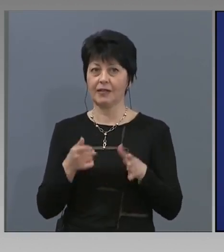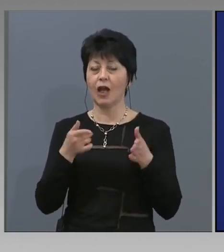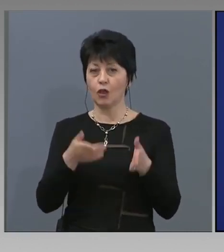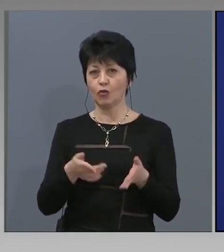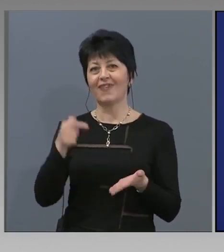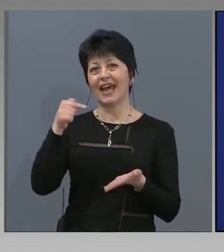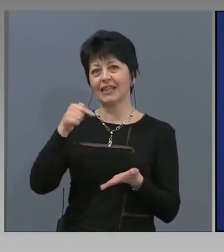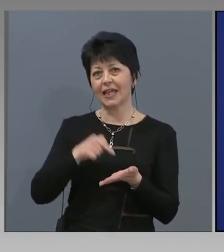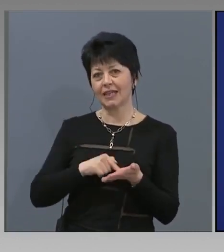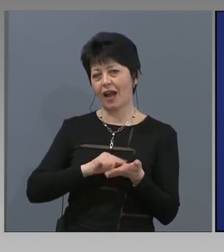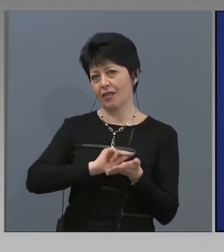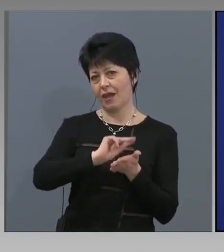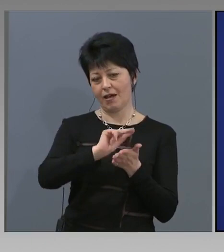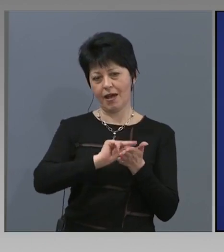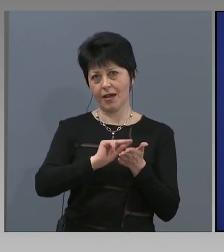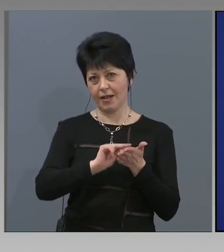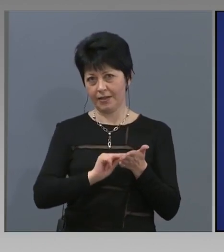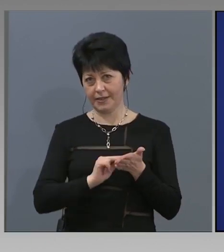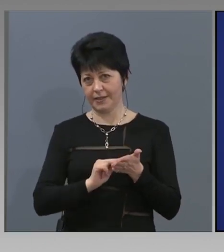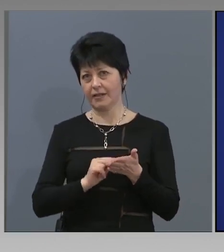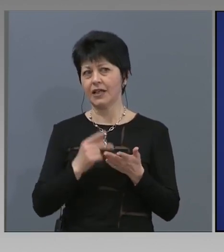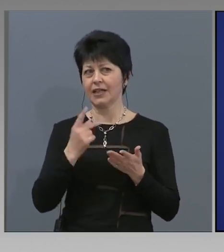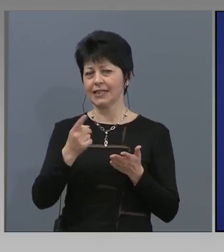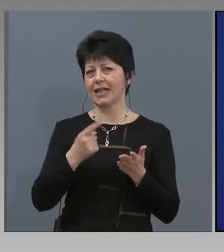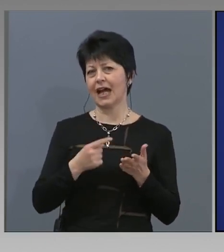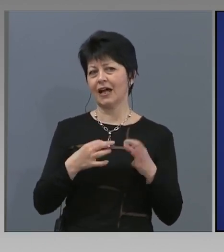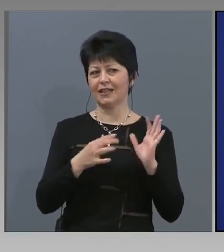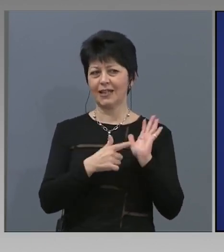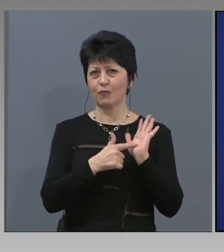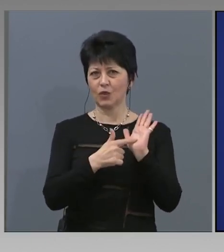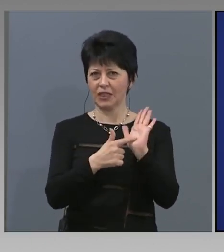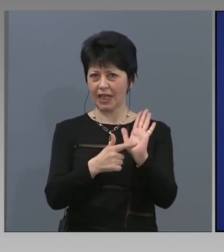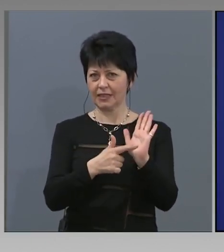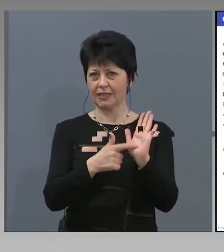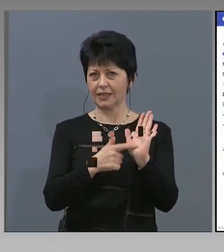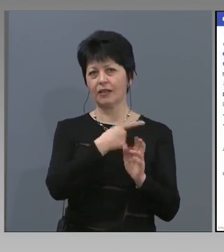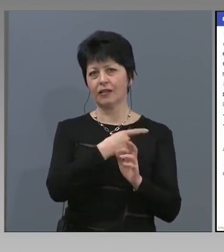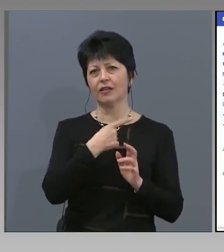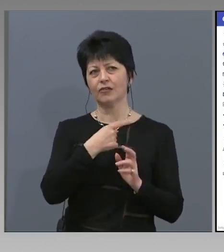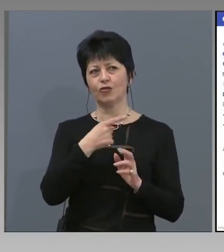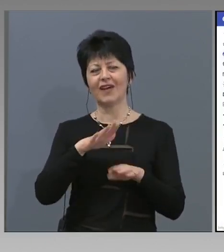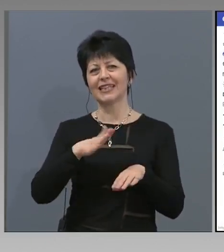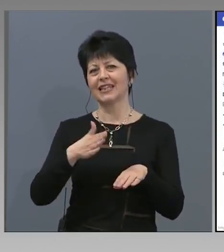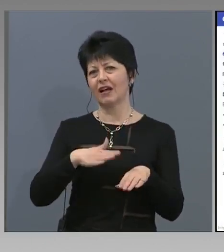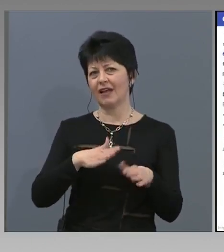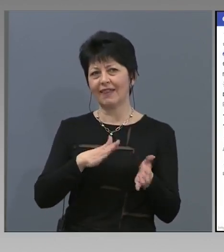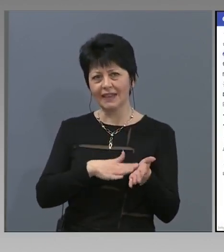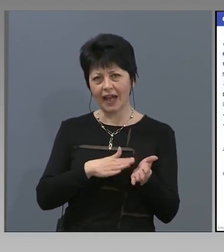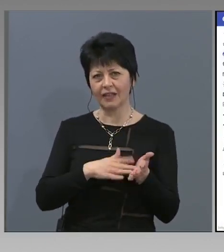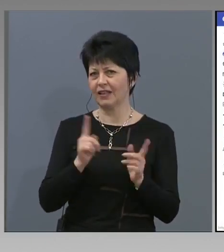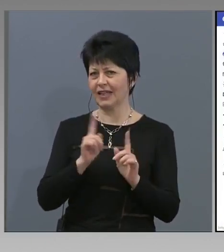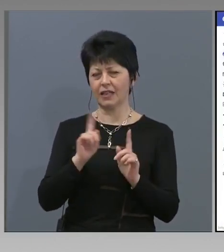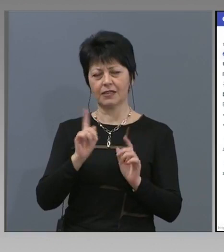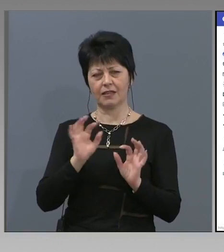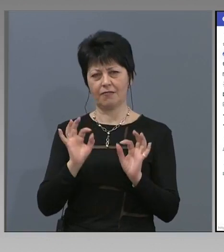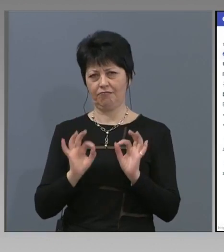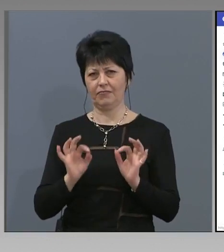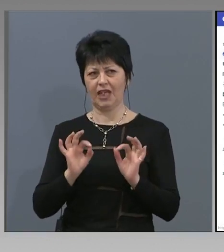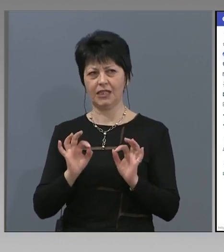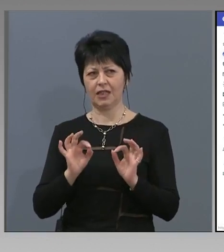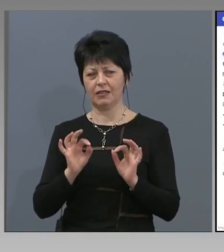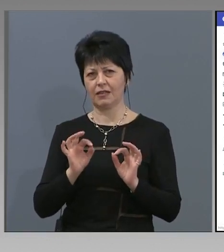централния регистр. Специално за демонстрацията данните, които виждате, са анонимизирани, не са с истински егенета.